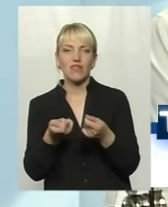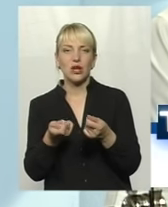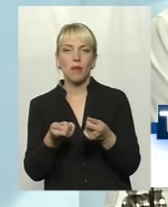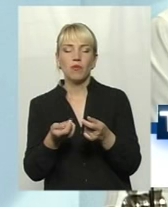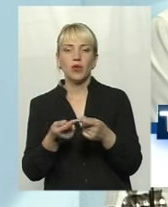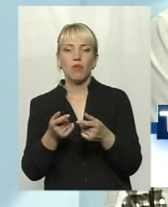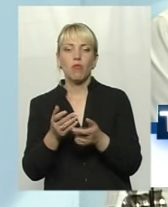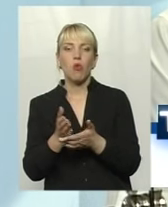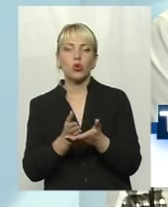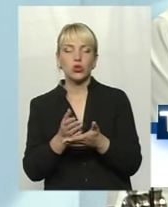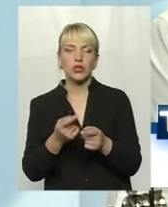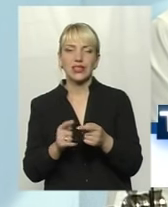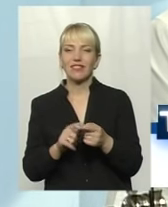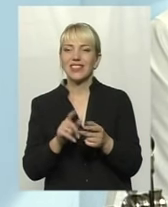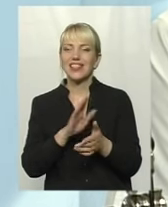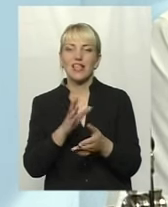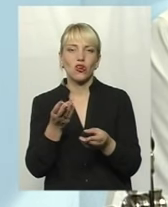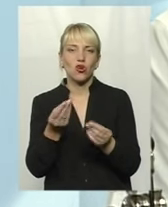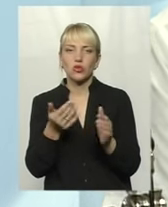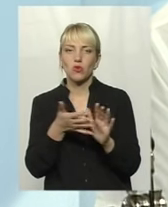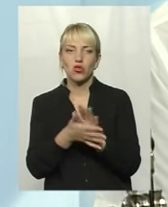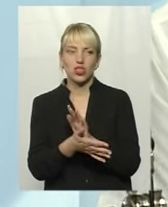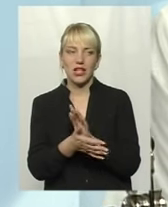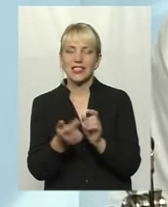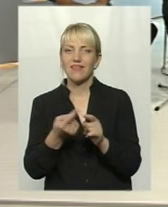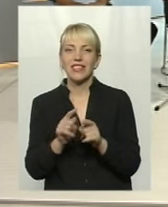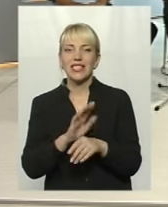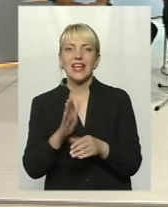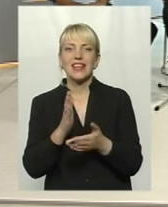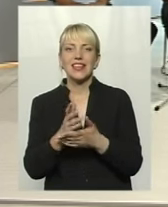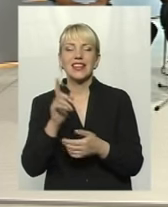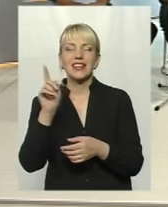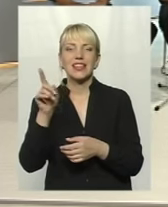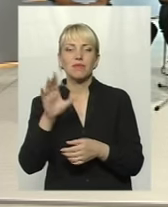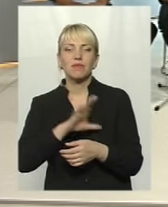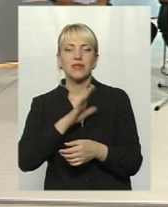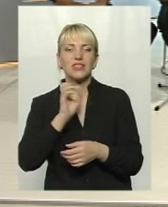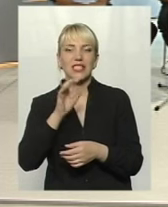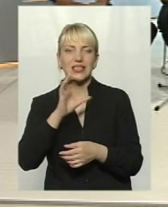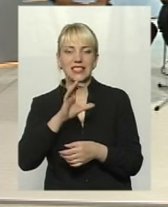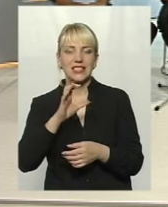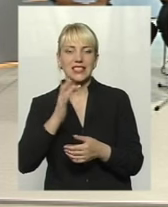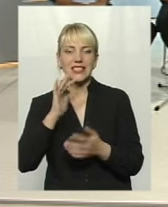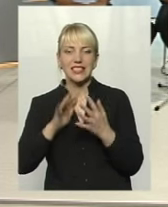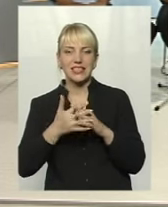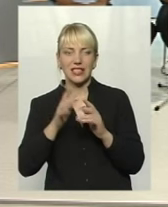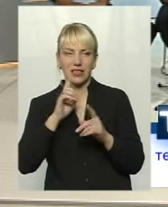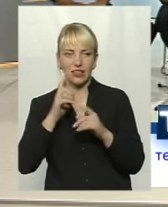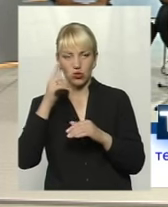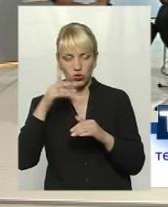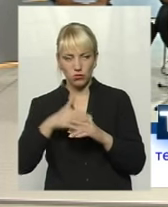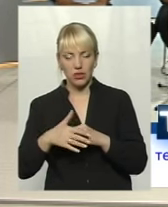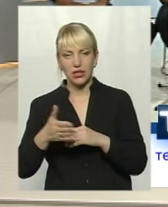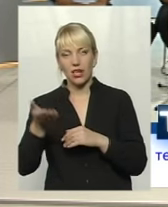я не... Ну, він не є посадовою особою. Так, тобто, він не є тим, що головою зіської ради, яким він був, скажімо, пів року назад, розумієте? Тоді він